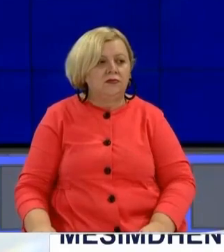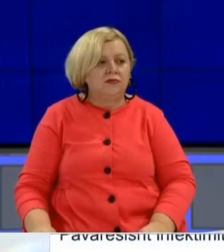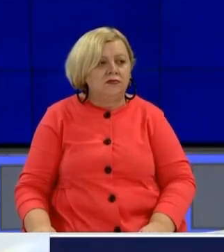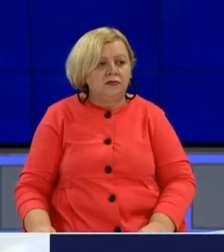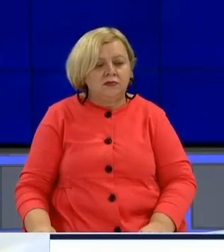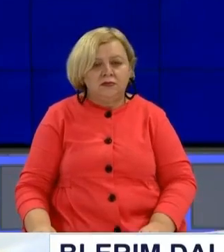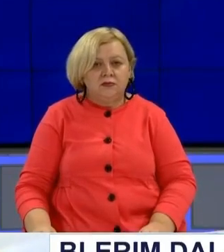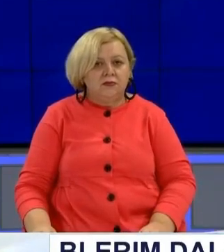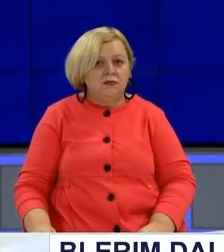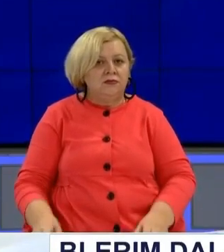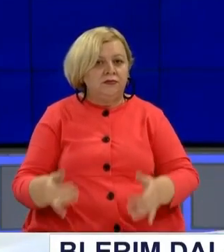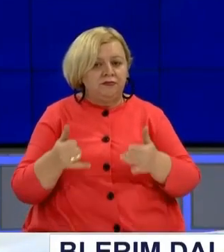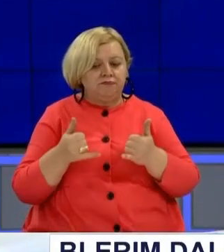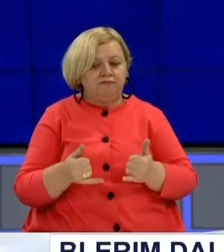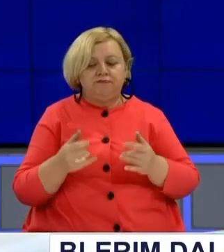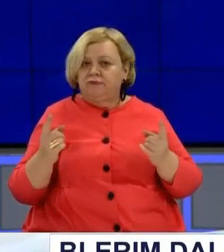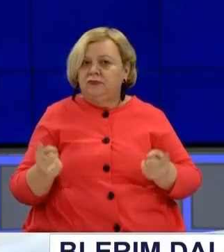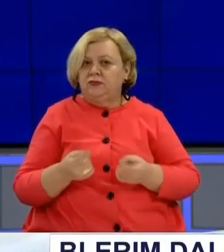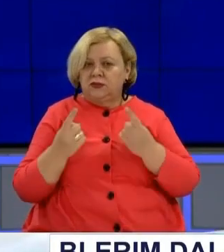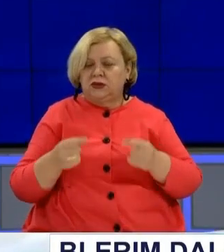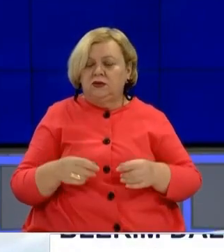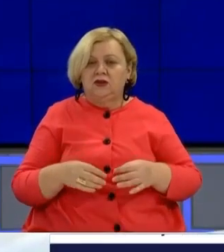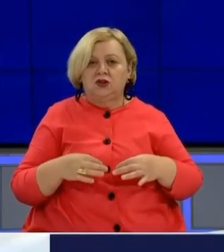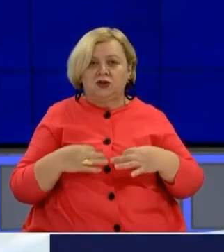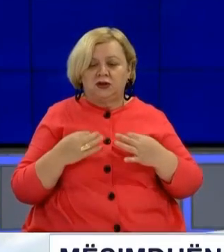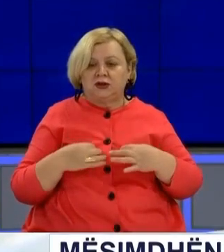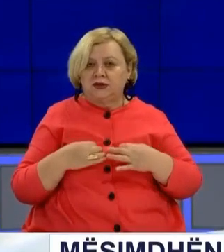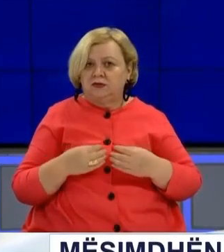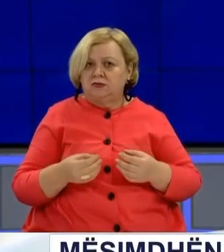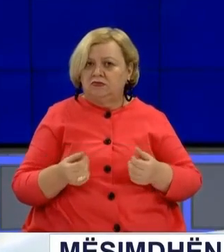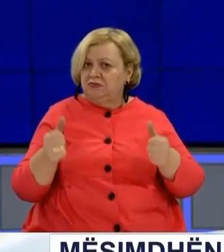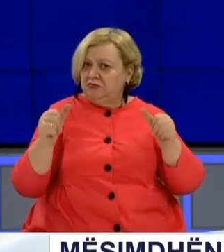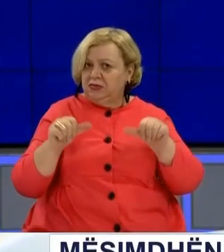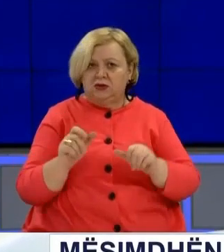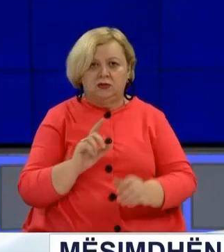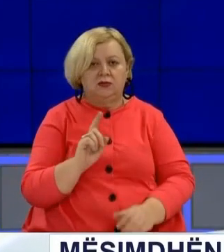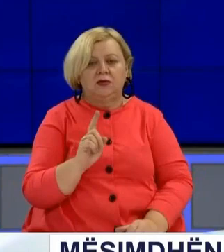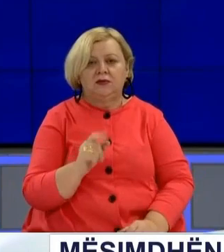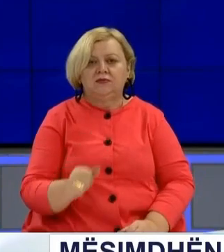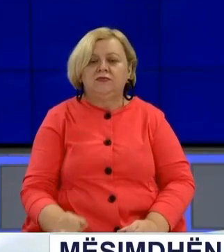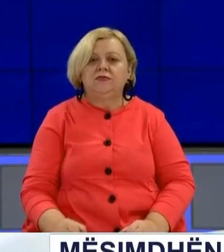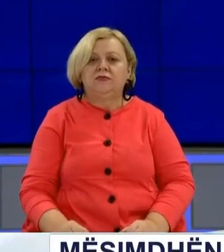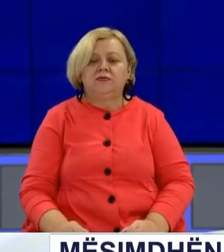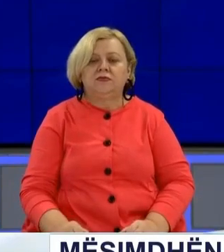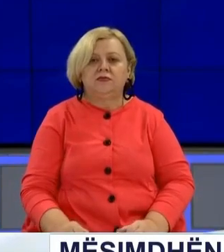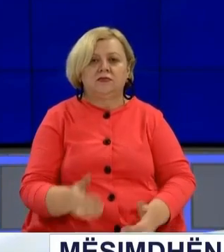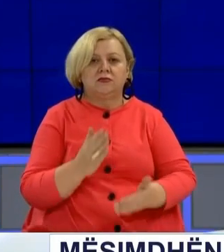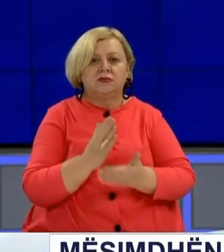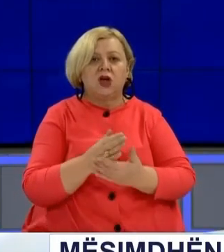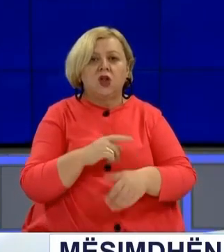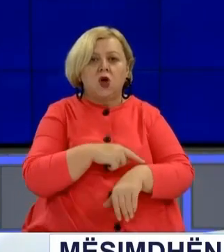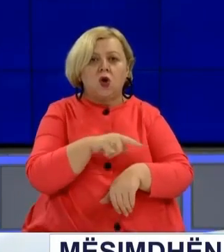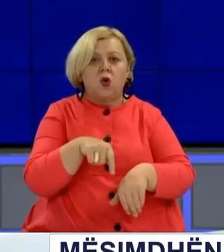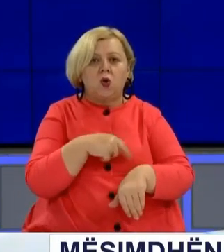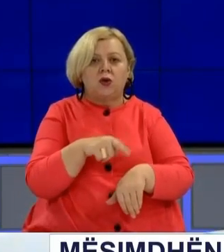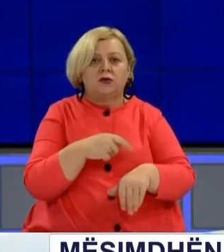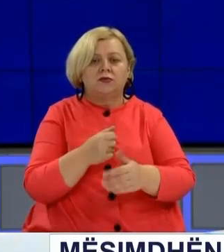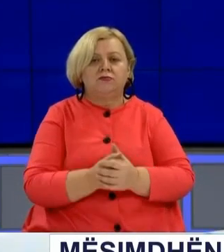dherit tashë nuk është gjendje atyre shëndetësora që ke e qësa që musë mëmujtë me mbajtë mësim, të gjitha orët të cilat